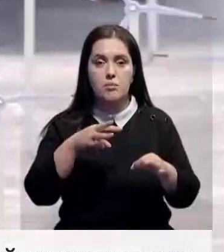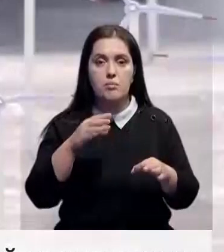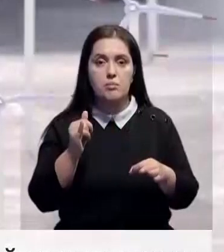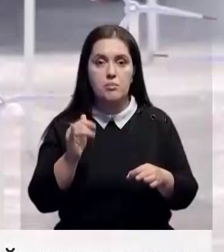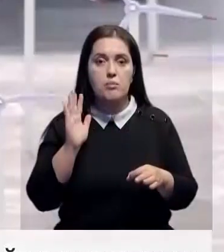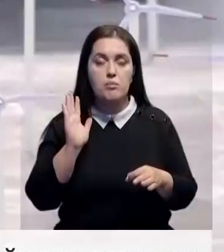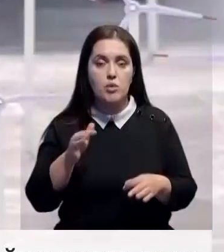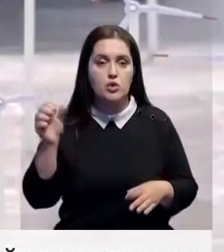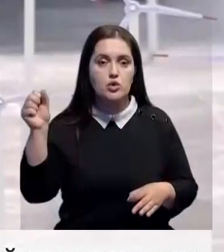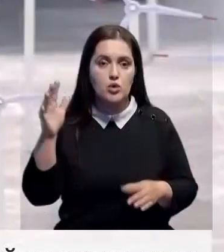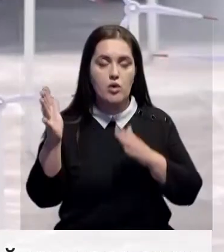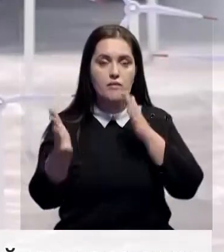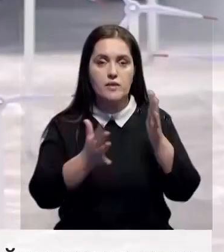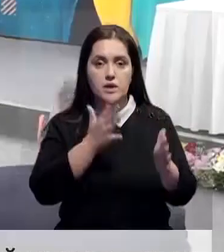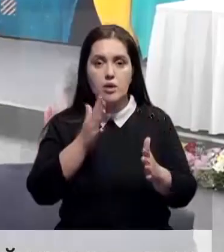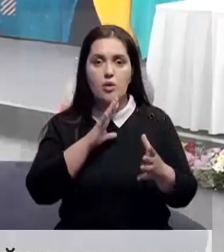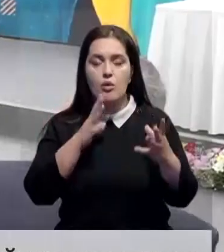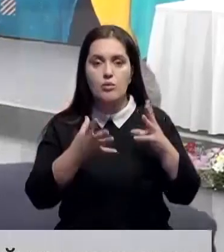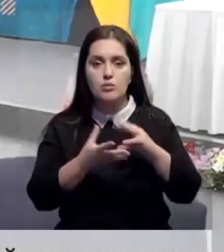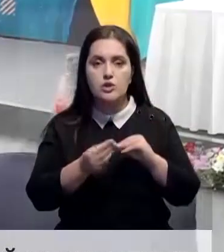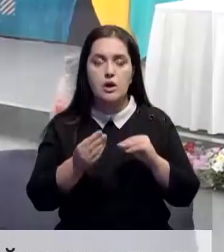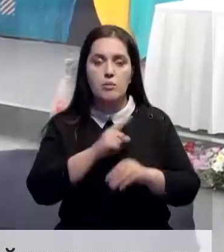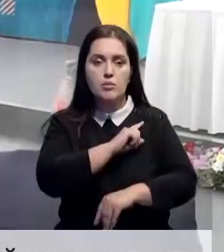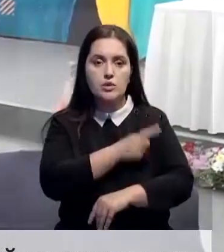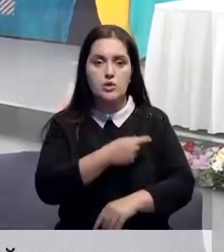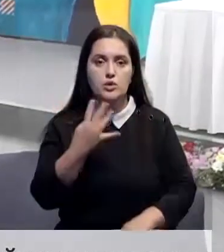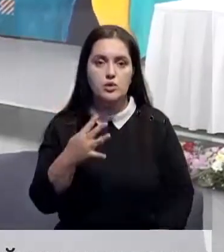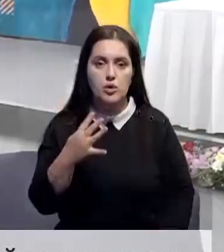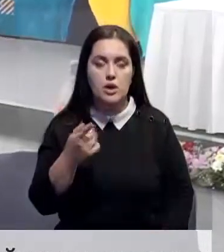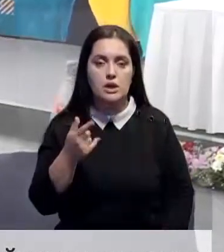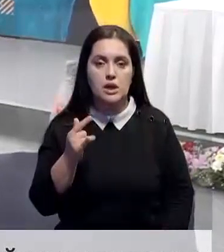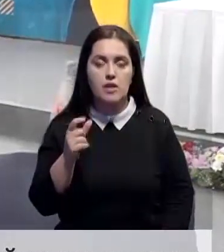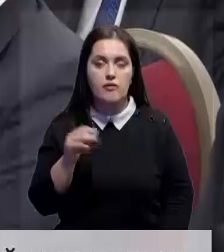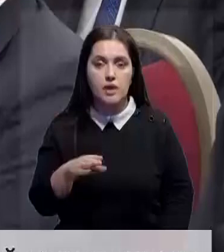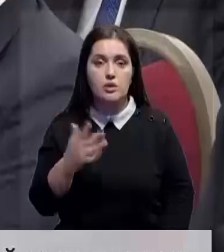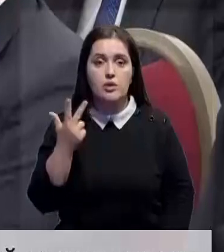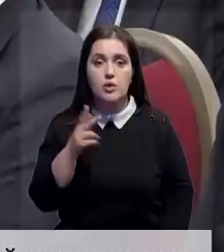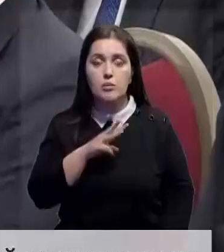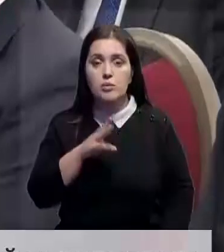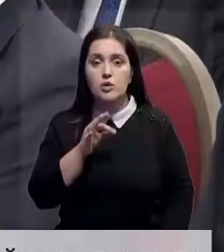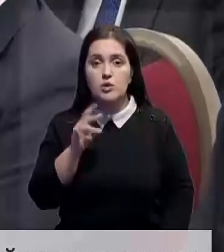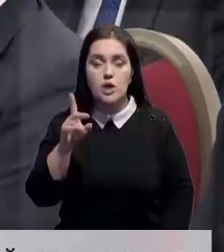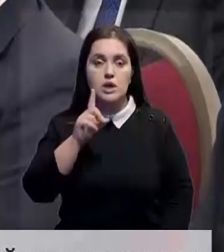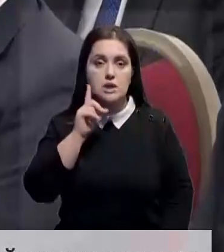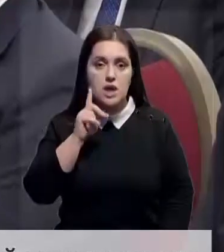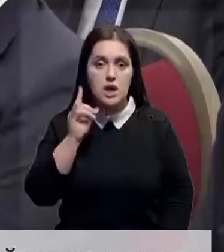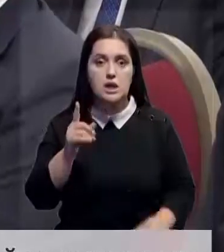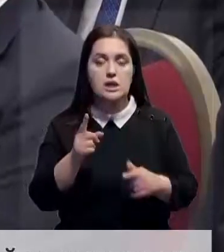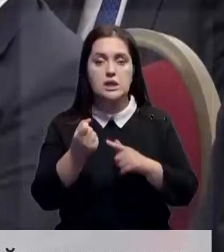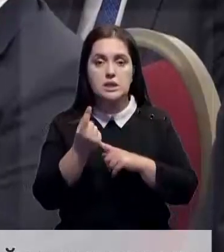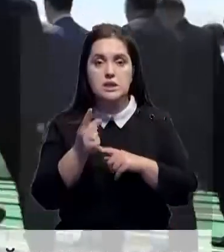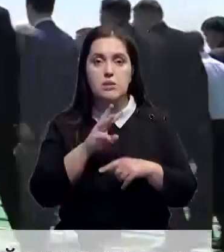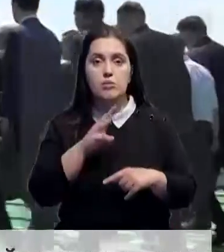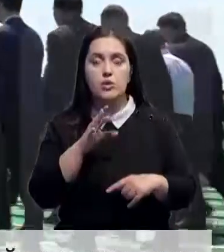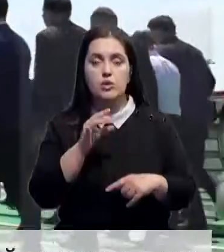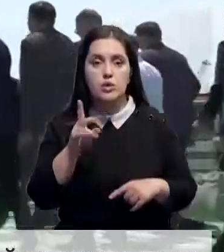солнечные ветровые станции общей мощностью 40 гигаватт. Это позволит выпускать до 2 миллионов тонн зеленого водорода или 11 миллионов тонн